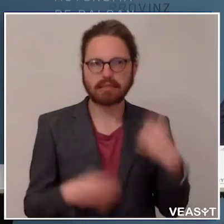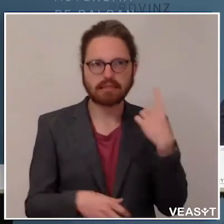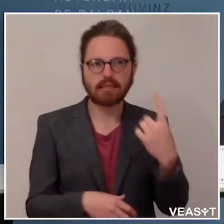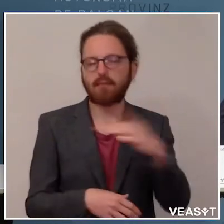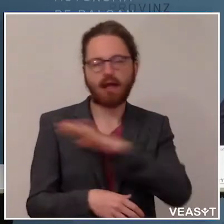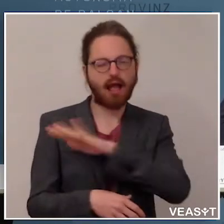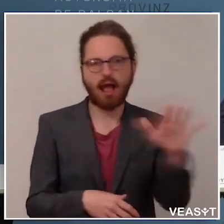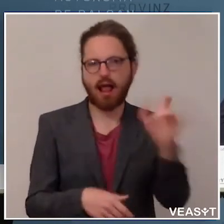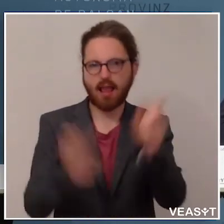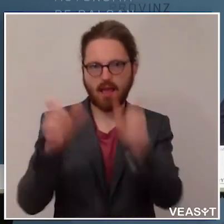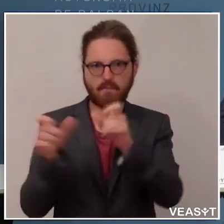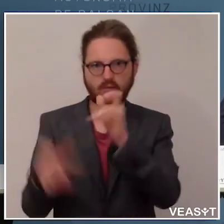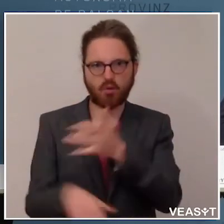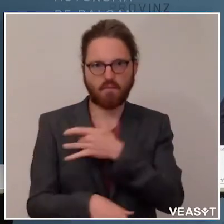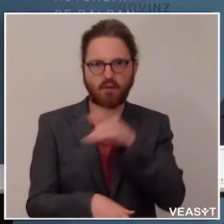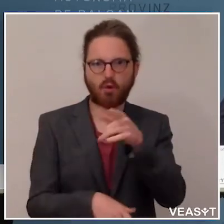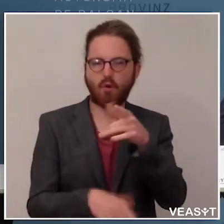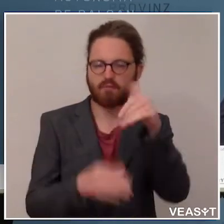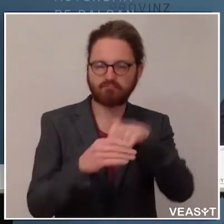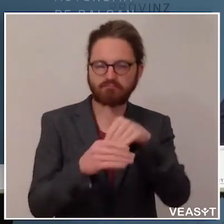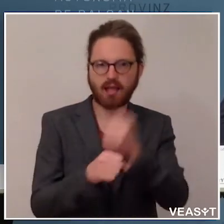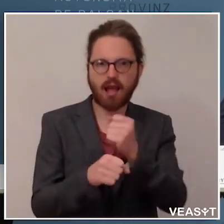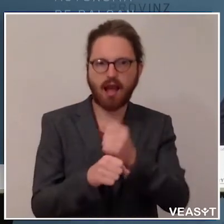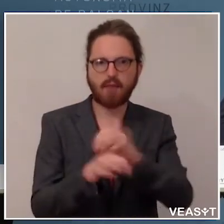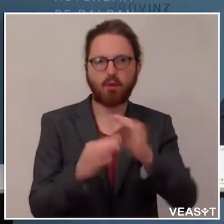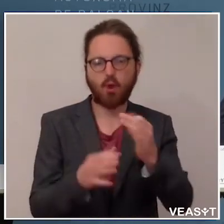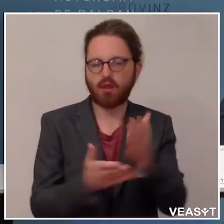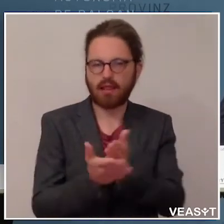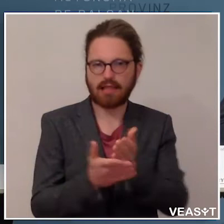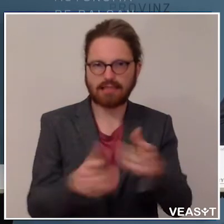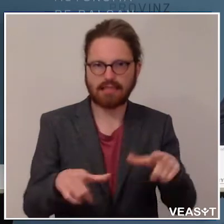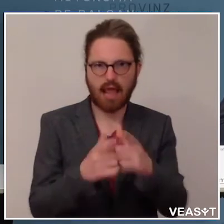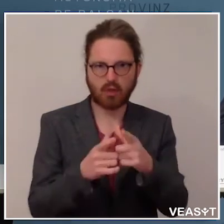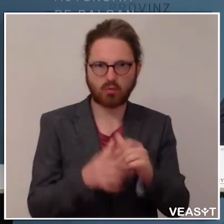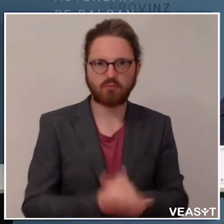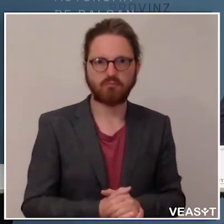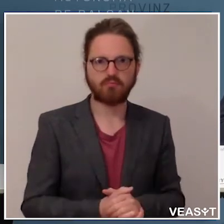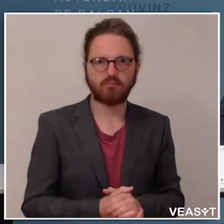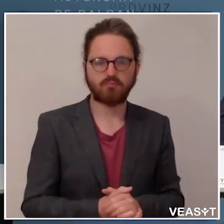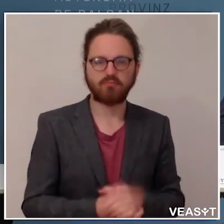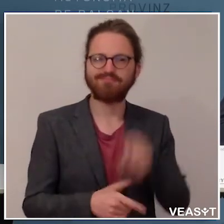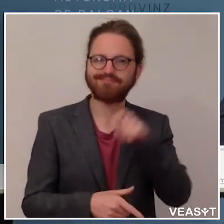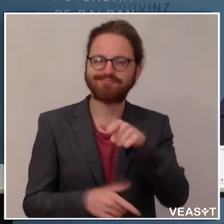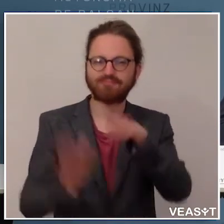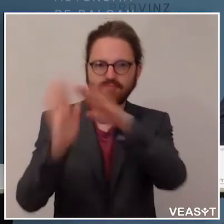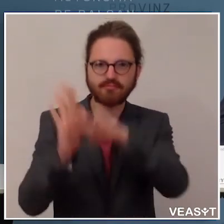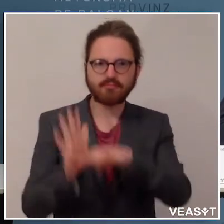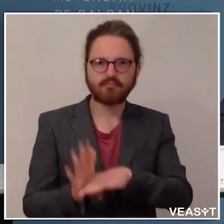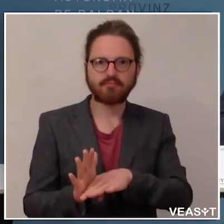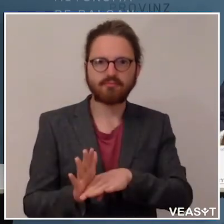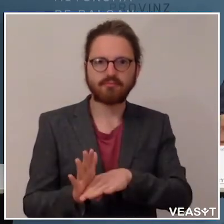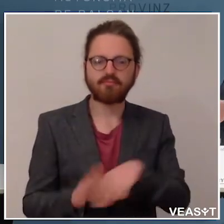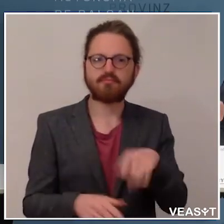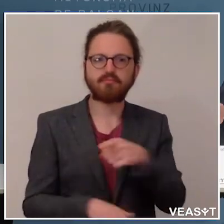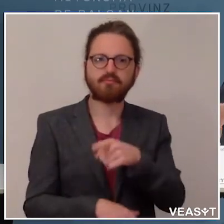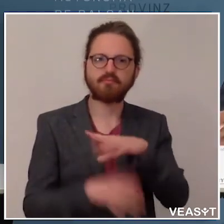sind von der jeweiligen Tätigkeit oder Dienstleistung. Und diese Regeln, das sind Regeln,